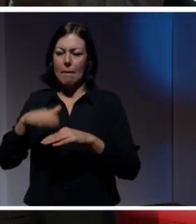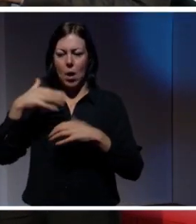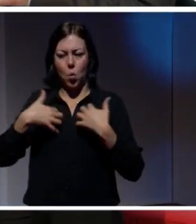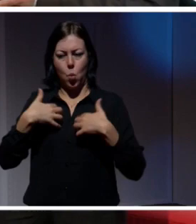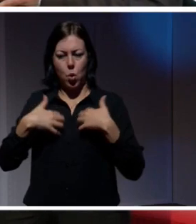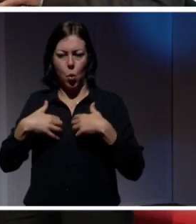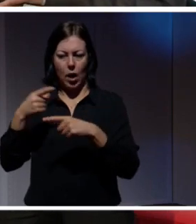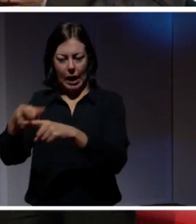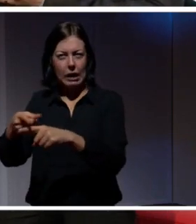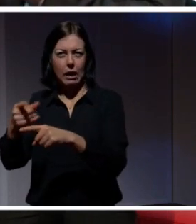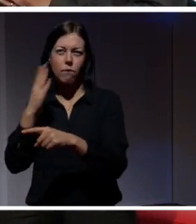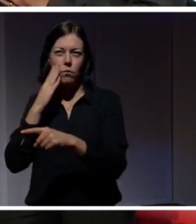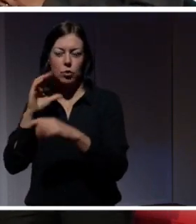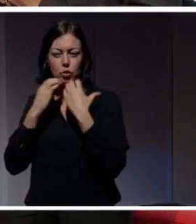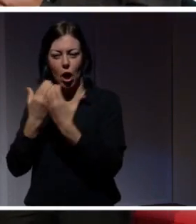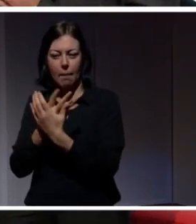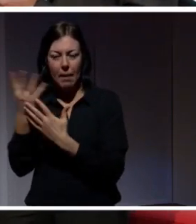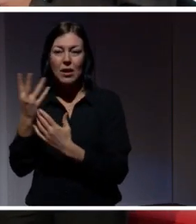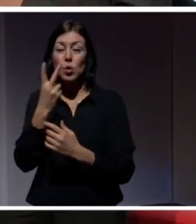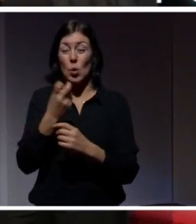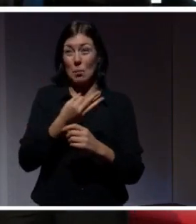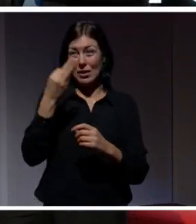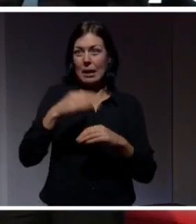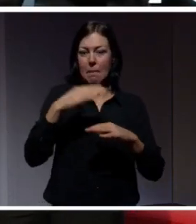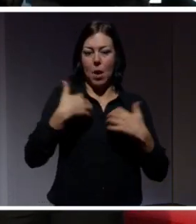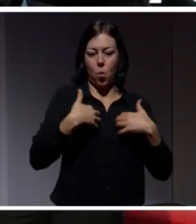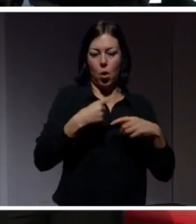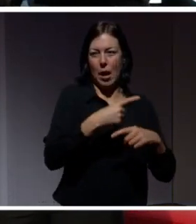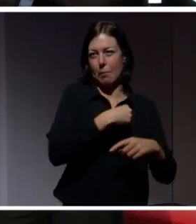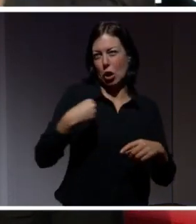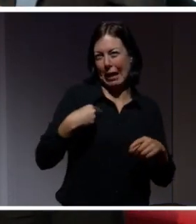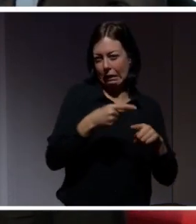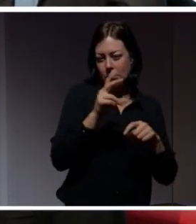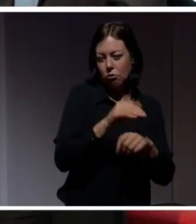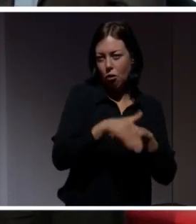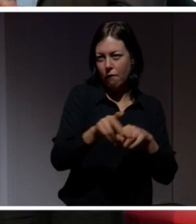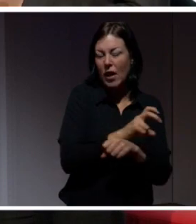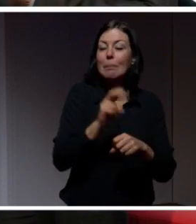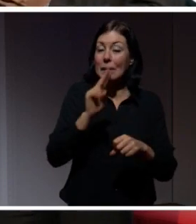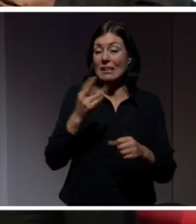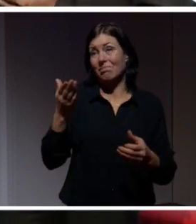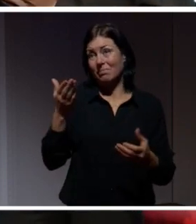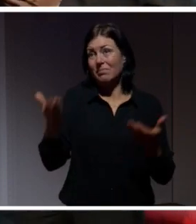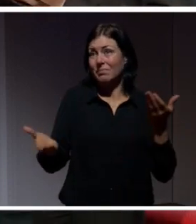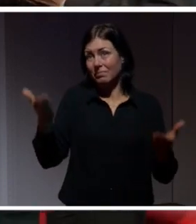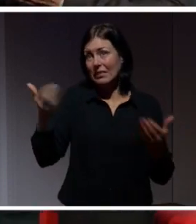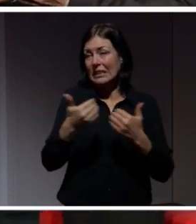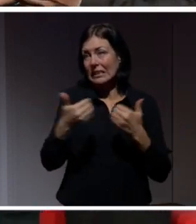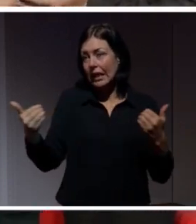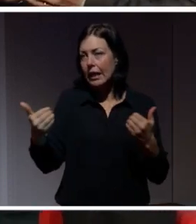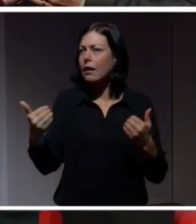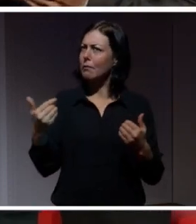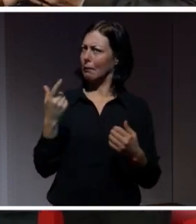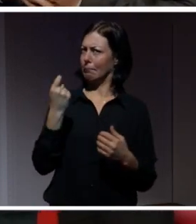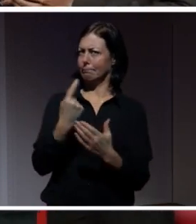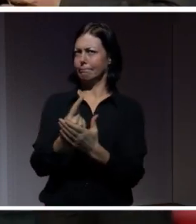någonstans 20 procent som tittar på just myndigheterna och som är oroliga över det. Så det är en stor skillnad där. Vilket är lite paradoxalt. Därför att